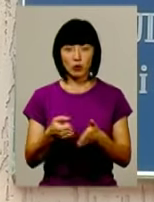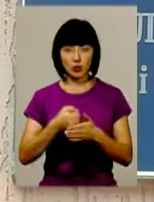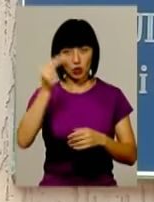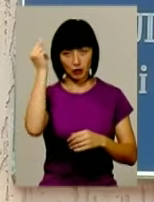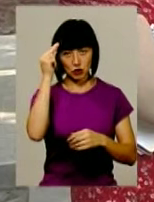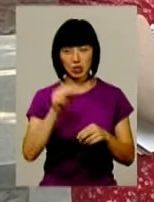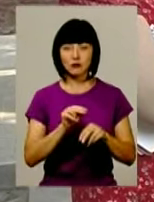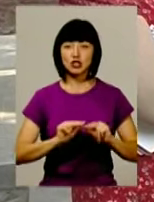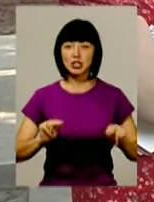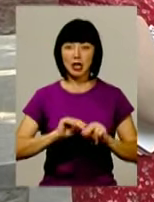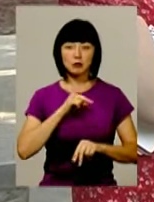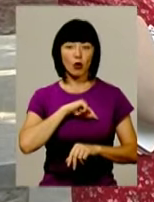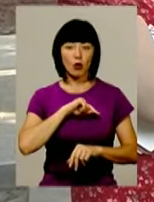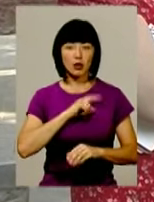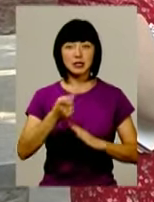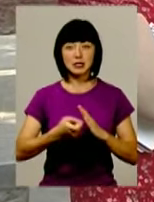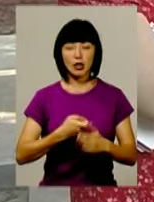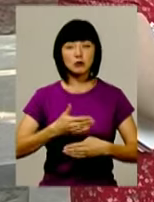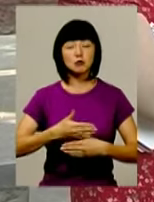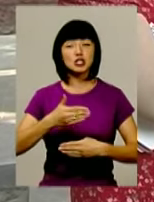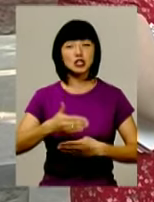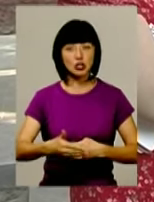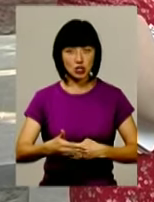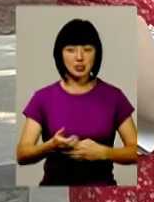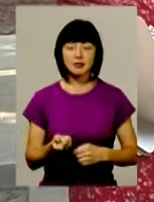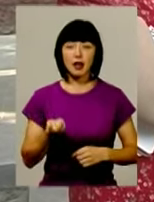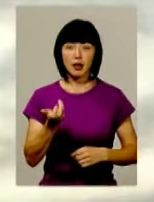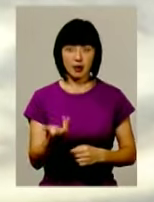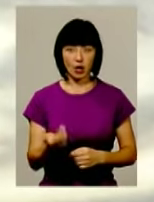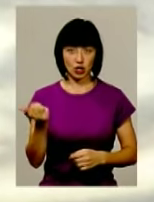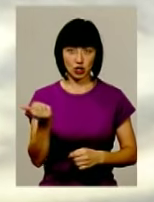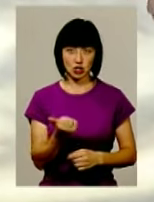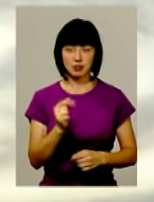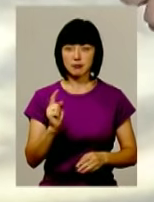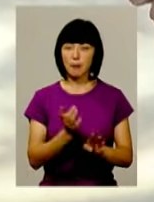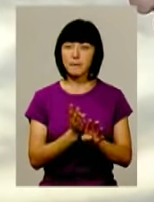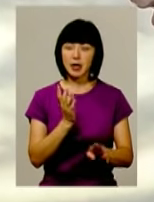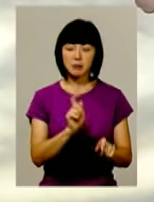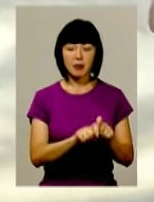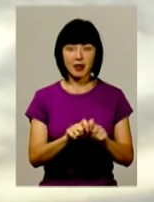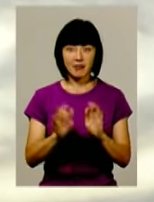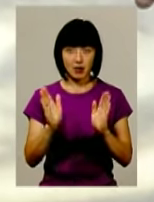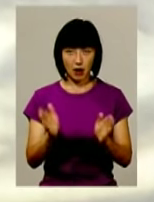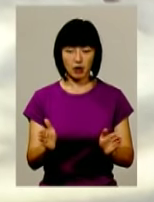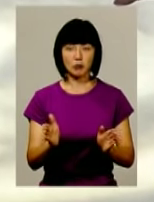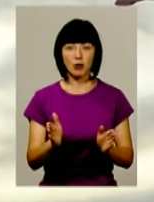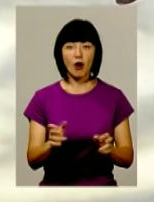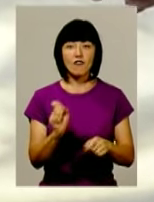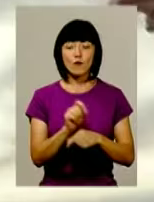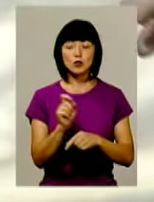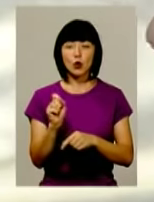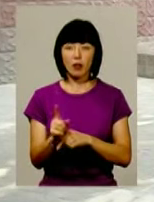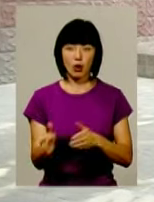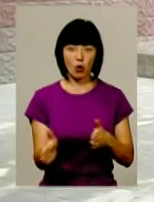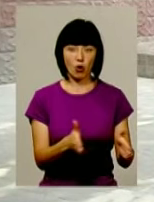навчання, вчителі і психологи дізнаються пізніше, вже за кілька тижнів. Насамперед перевірятимуть так звану функціональну